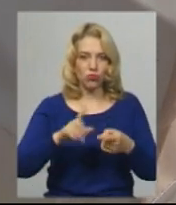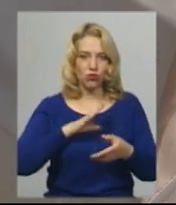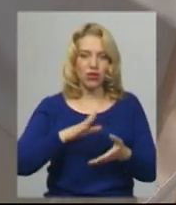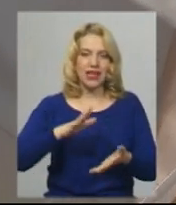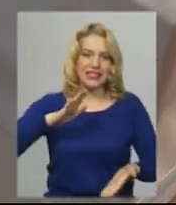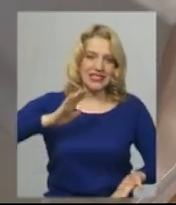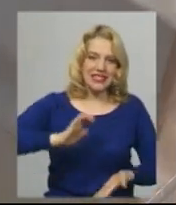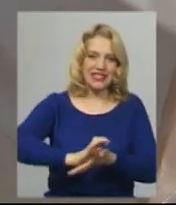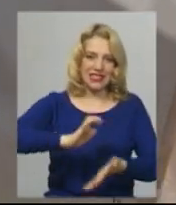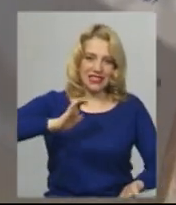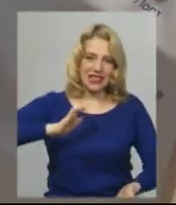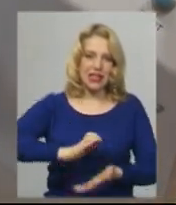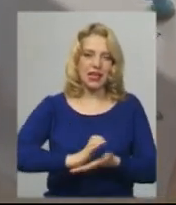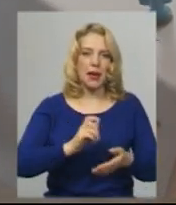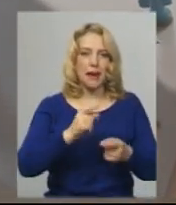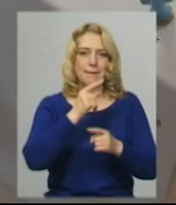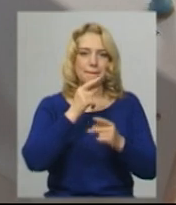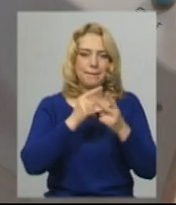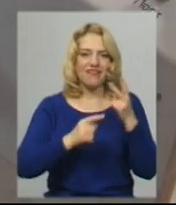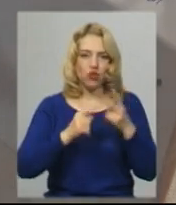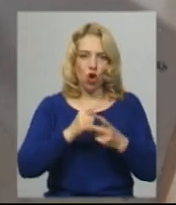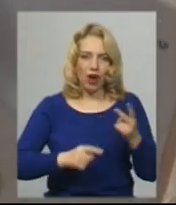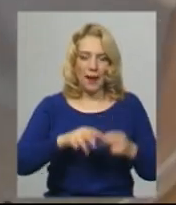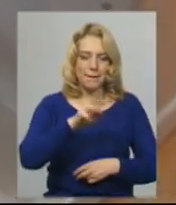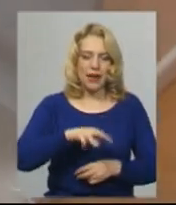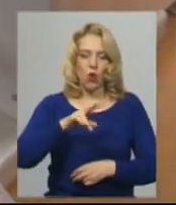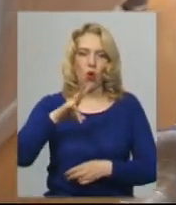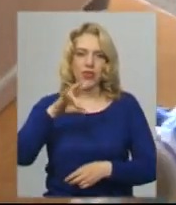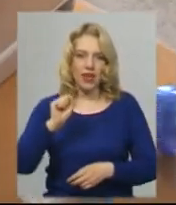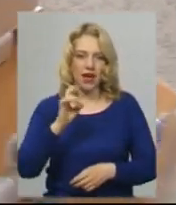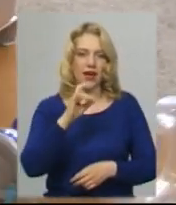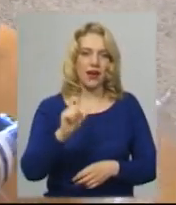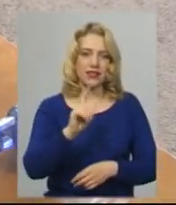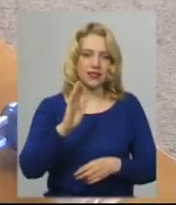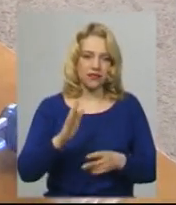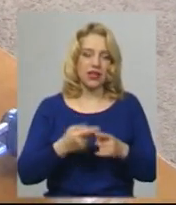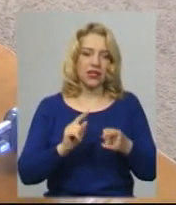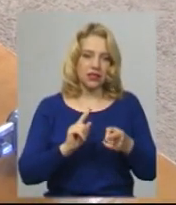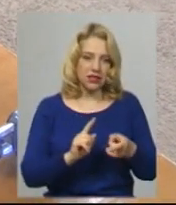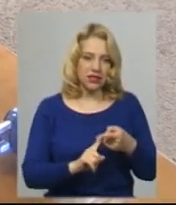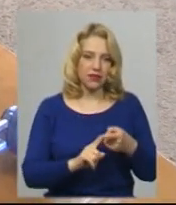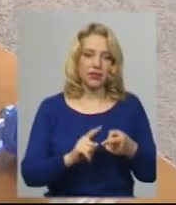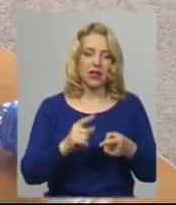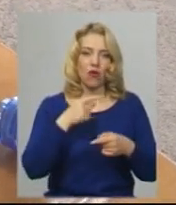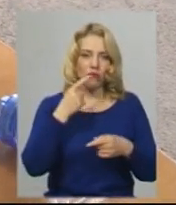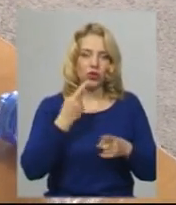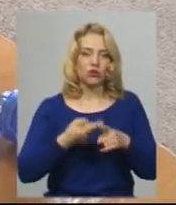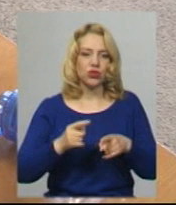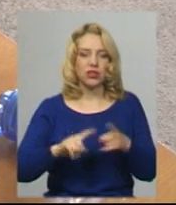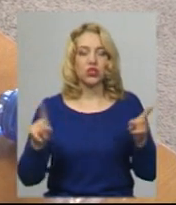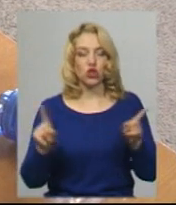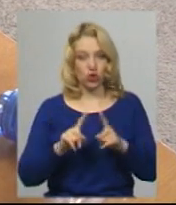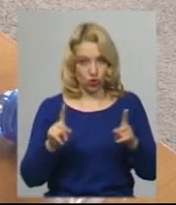понад півтора мільйони разів. За цей час, за ці 14 днів наших випробувань. І це стверджує те, що це